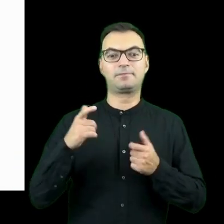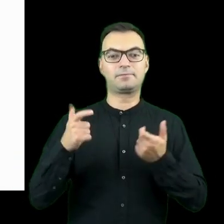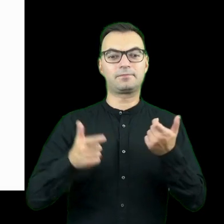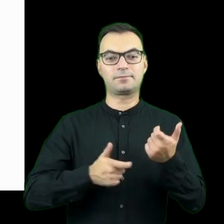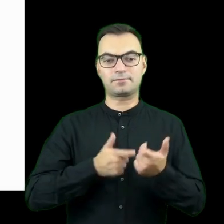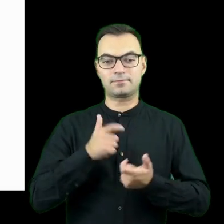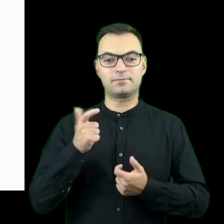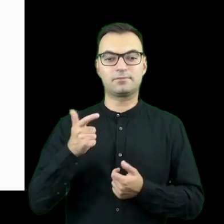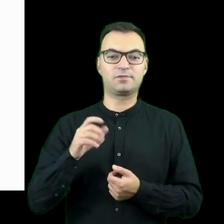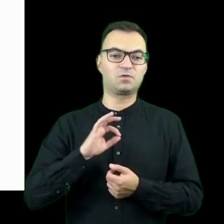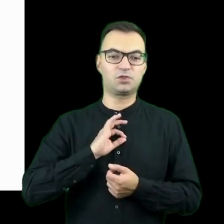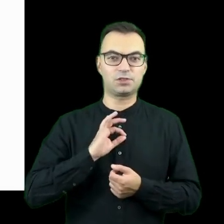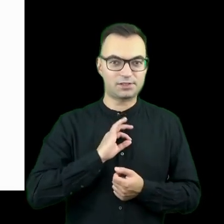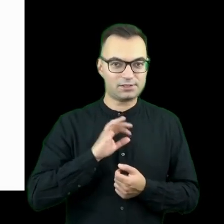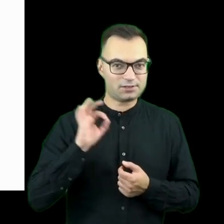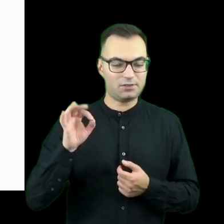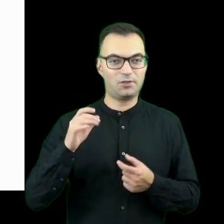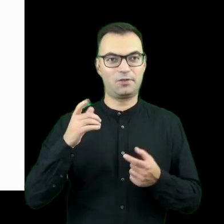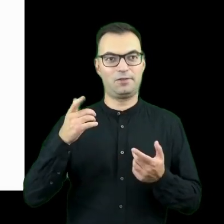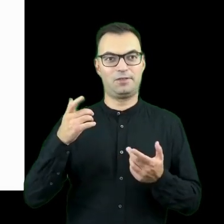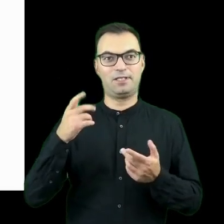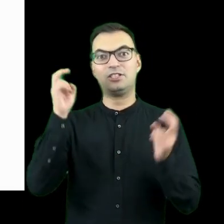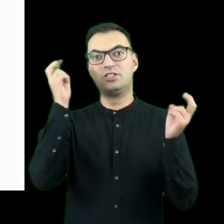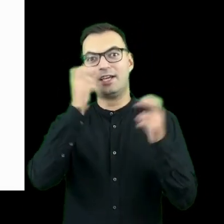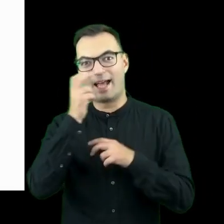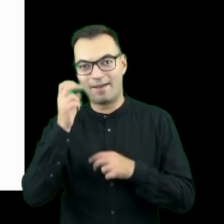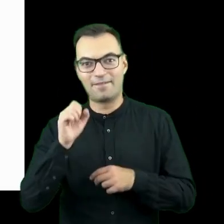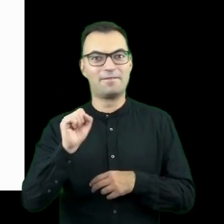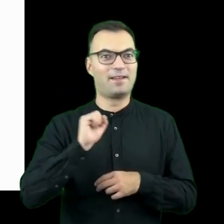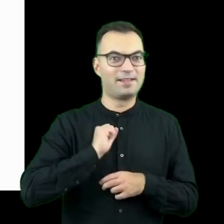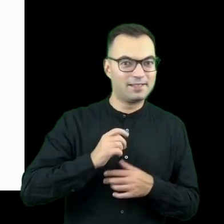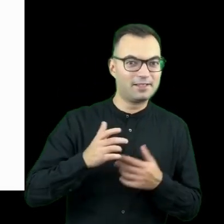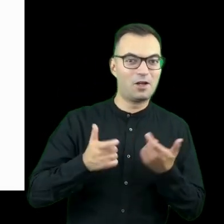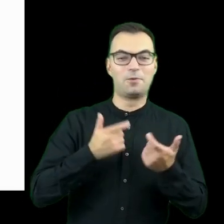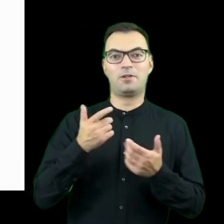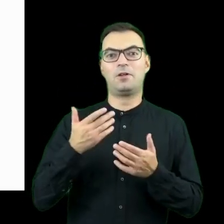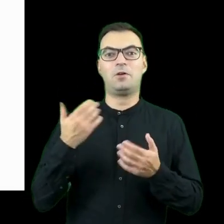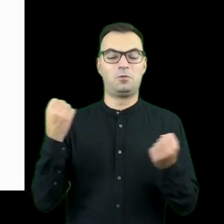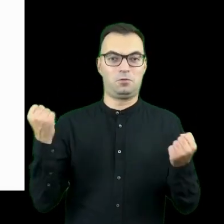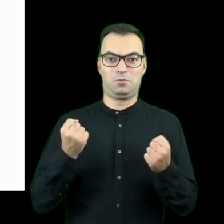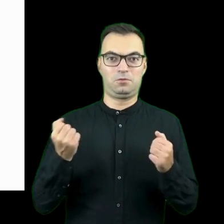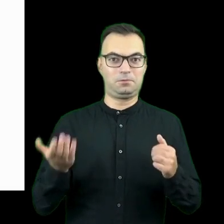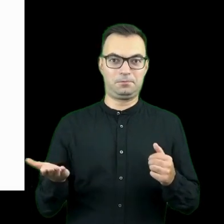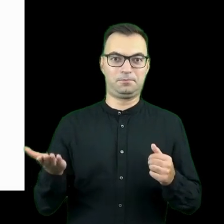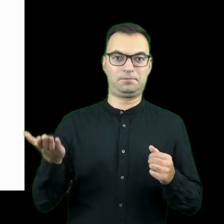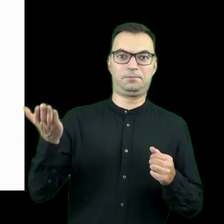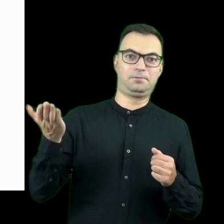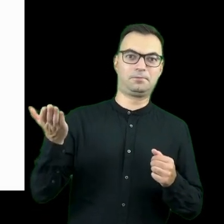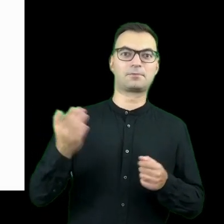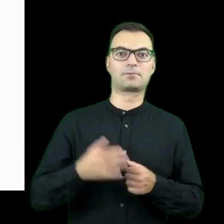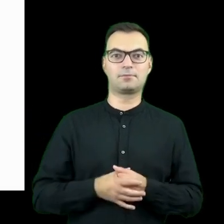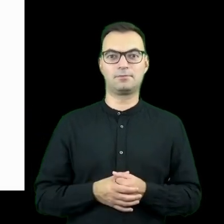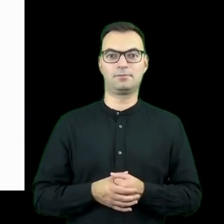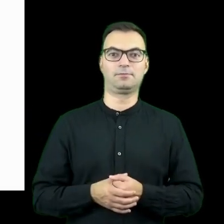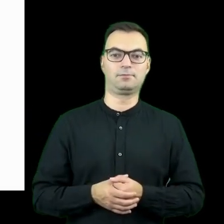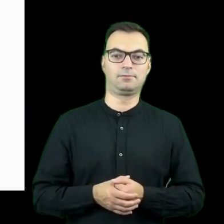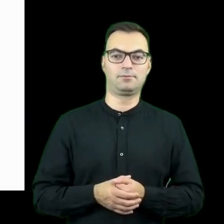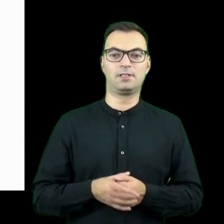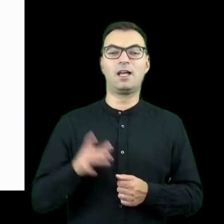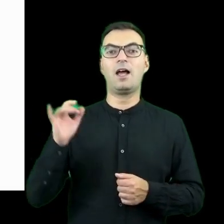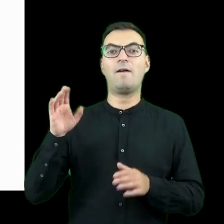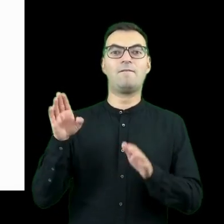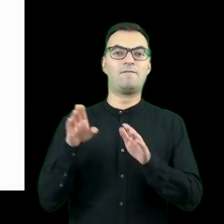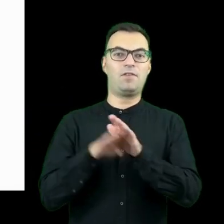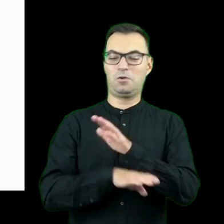która tworzyła coś własnego i coś, co jest atrakcyjne społecznie, mocno zyskał pozycję lokalną i to